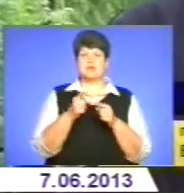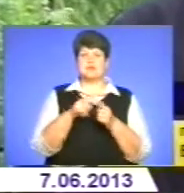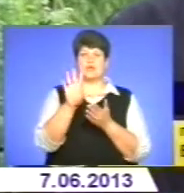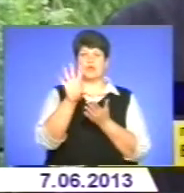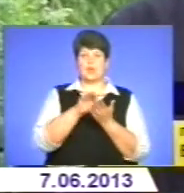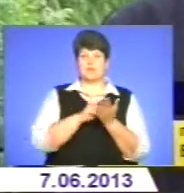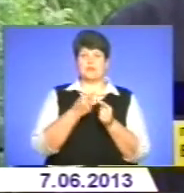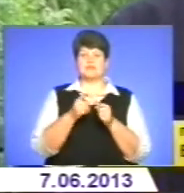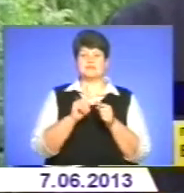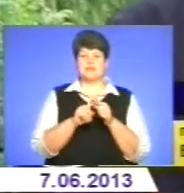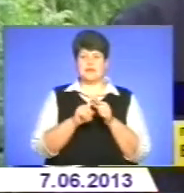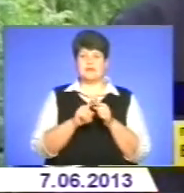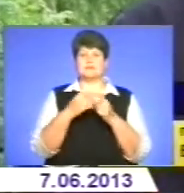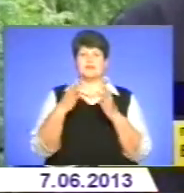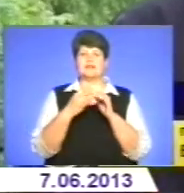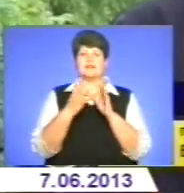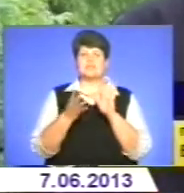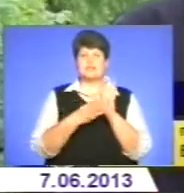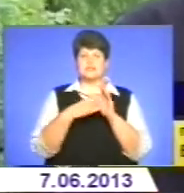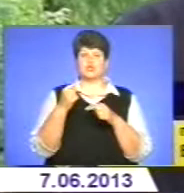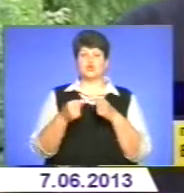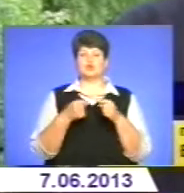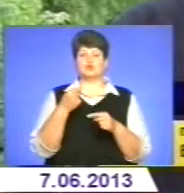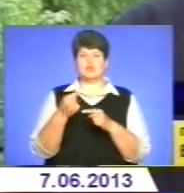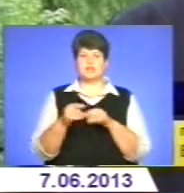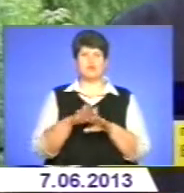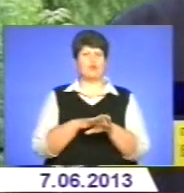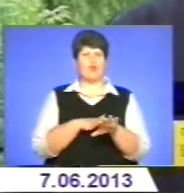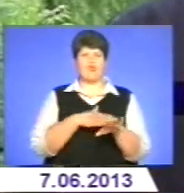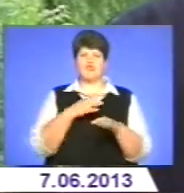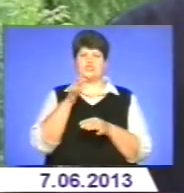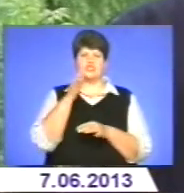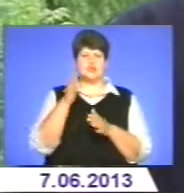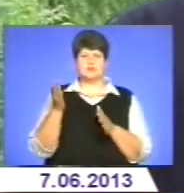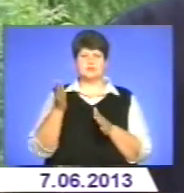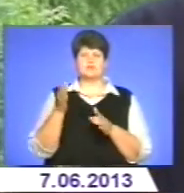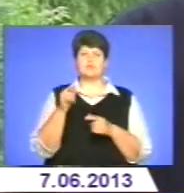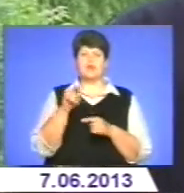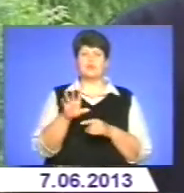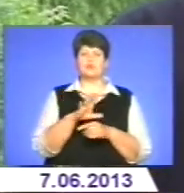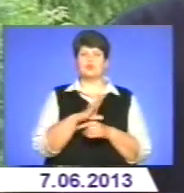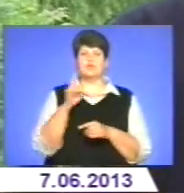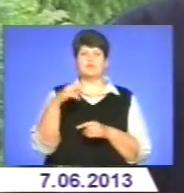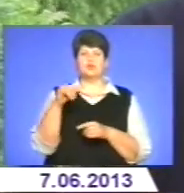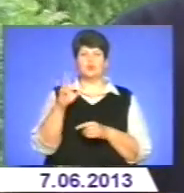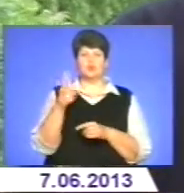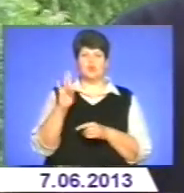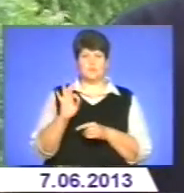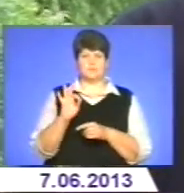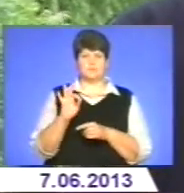ікони 19-го століття. І довший час вона перебувала в Дубному під час